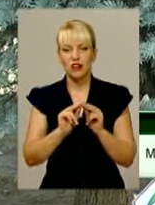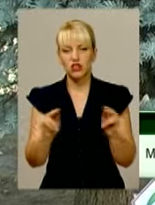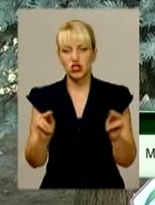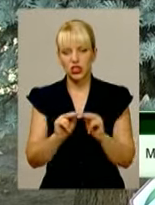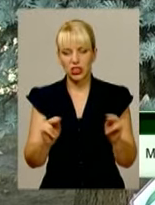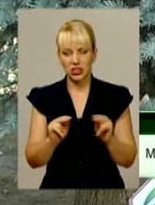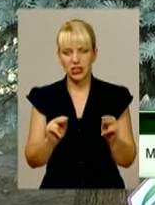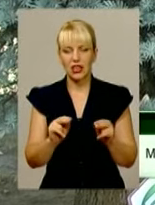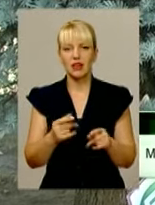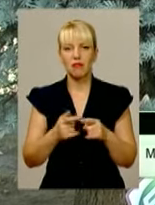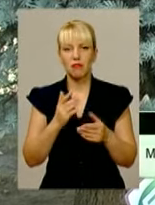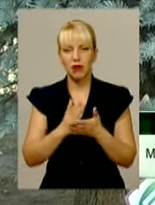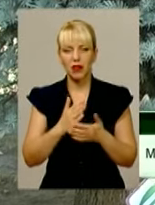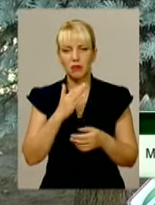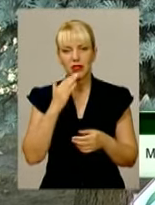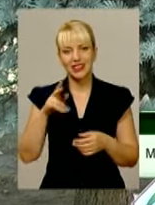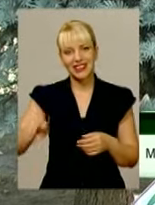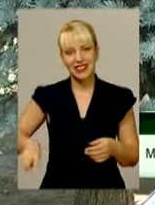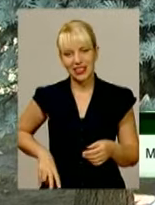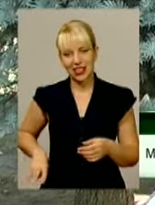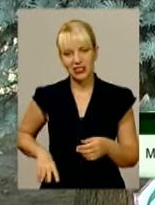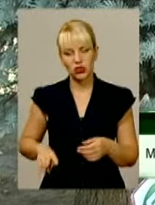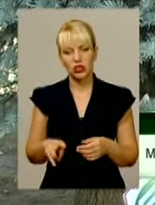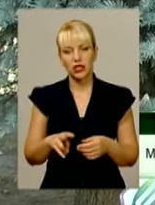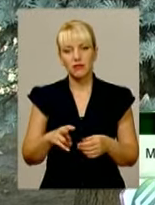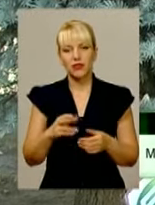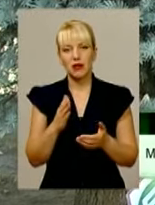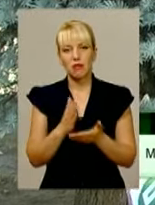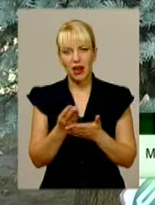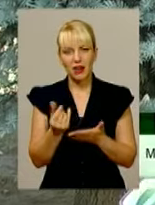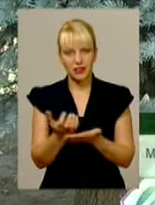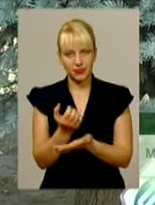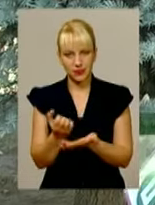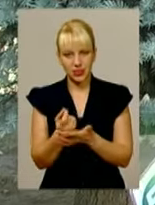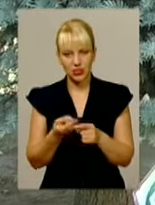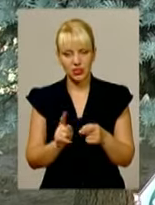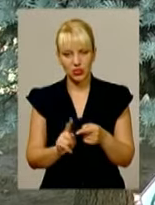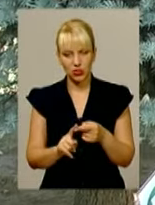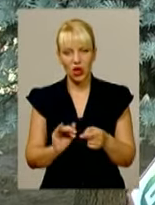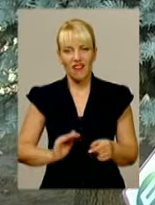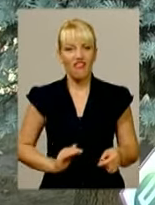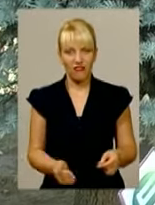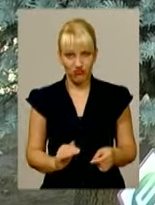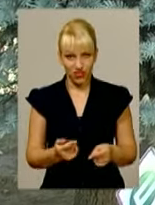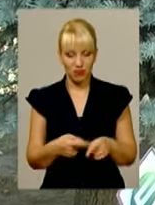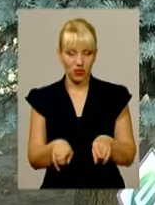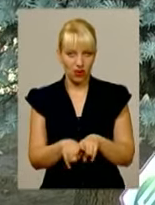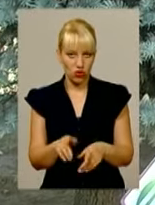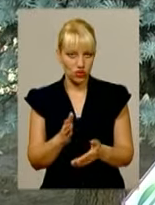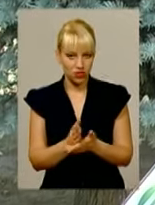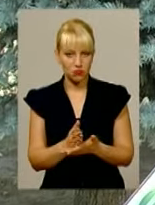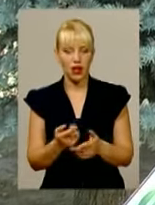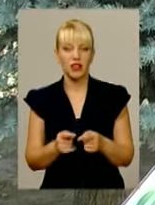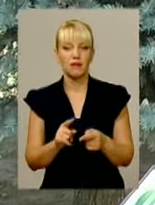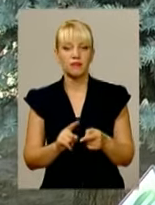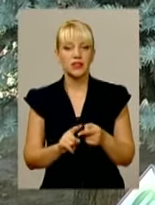я думаю, не дуже багато. Директор трошки більше, відповідно, виповнує освіти. Ще більше і, відповідно, всі ці откати йдуть в Міністерство освіти.